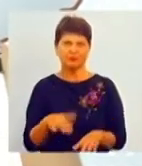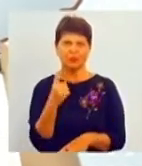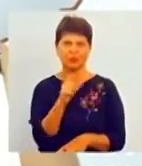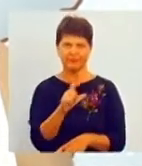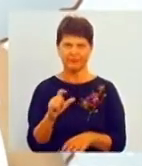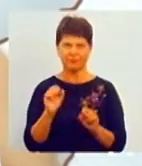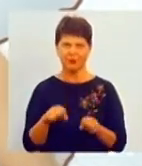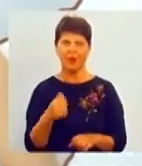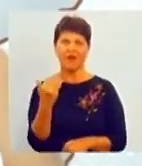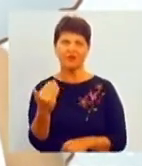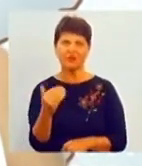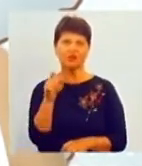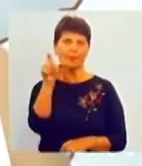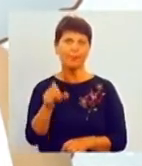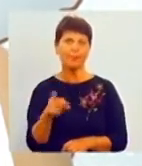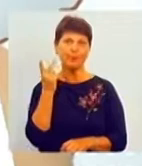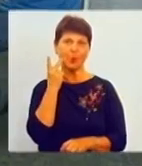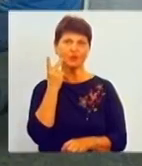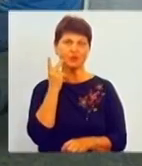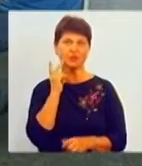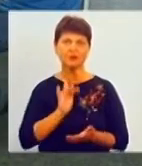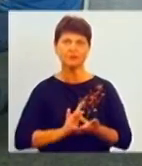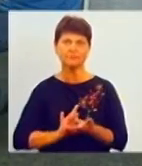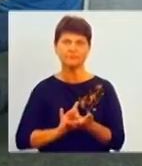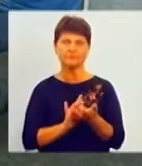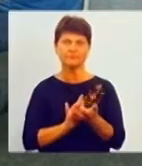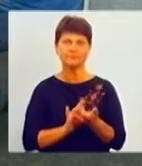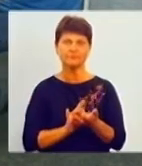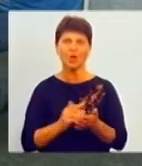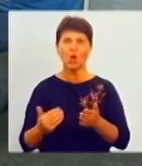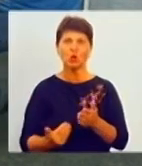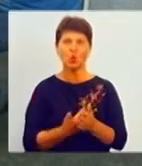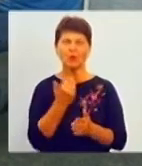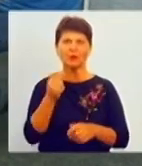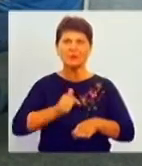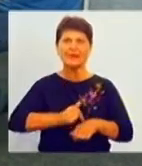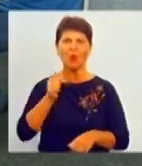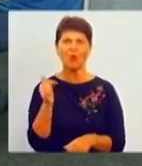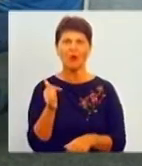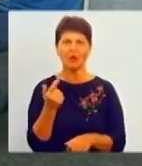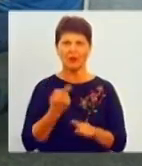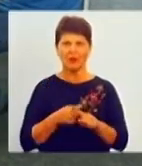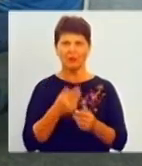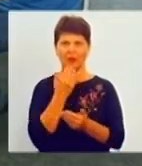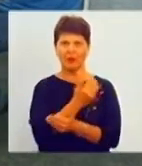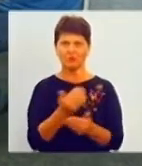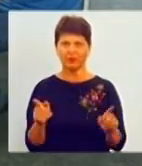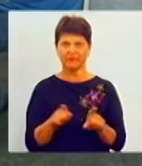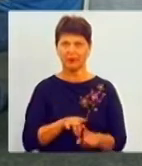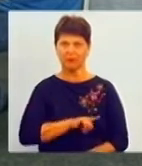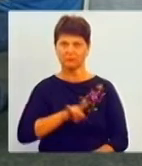Ваші клієнти постійні, як зреагували на новину про те, що це останній літак, який полетить